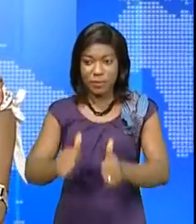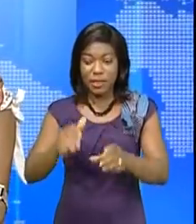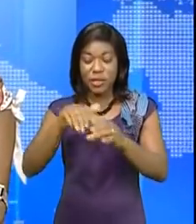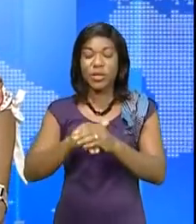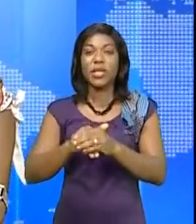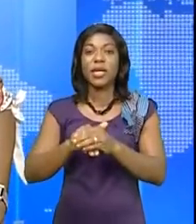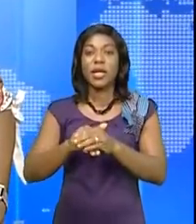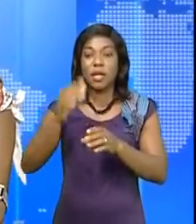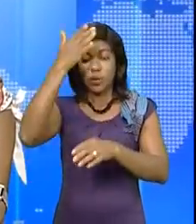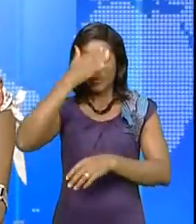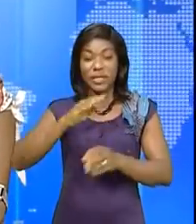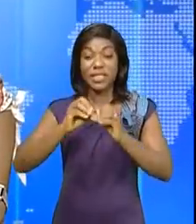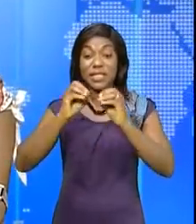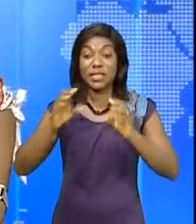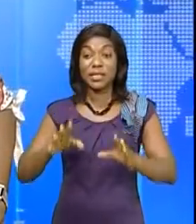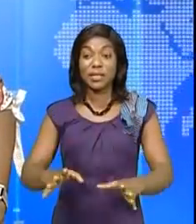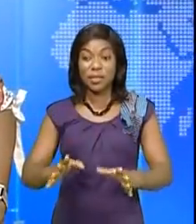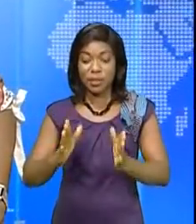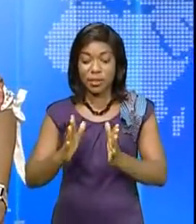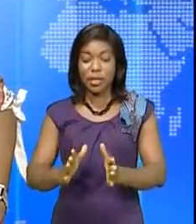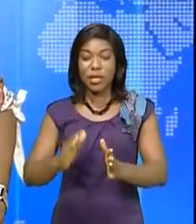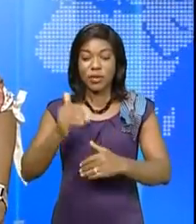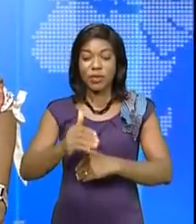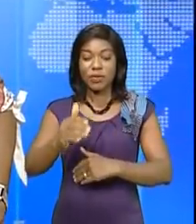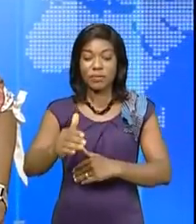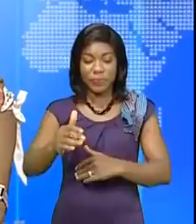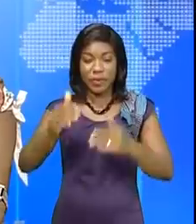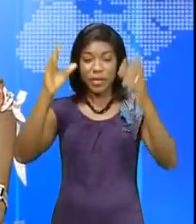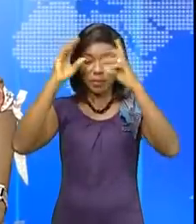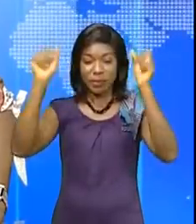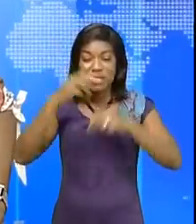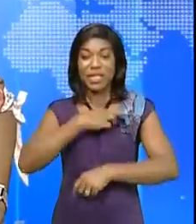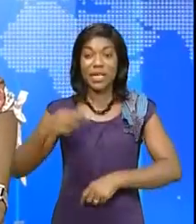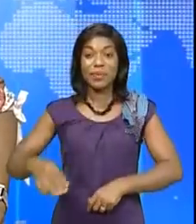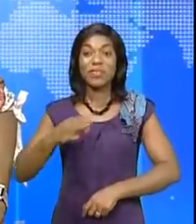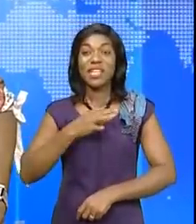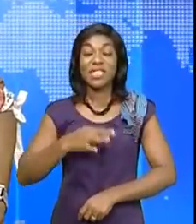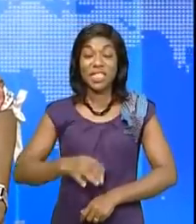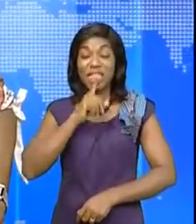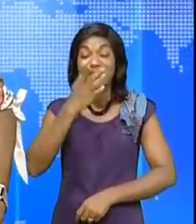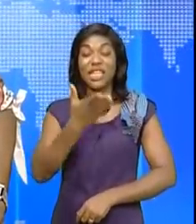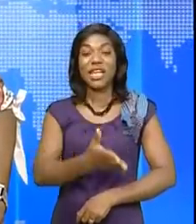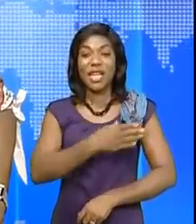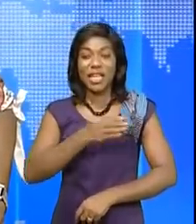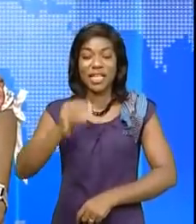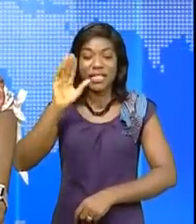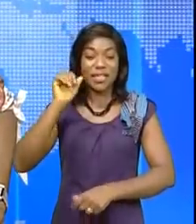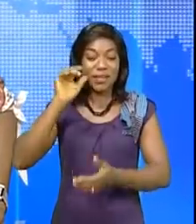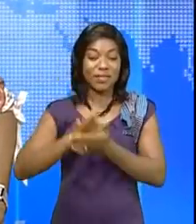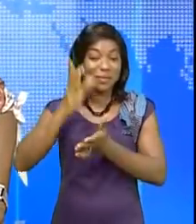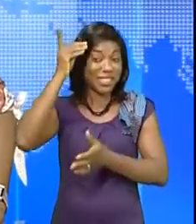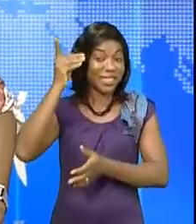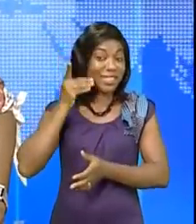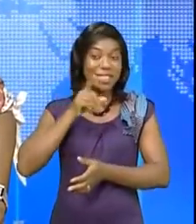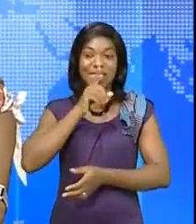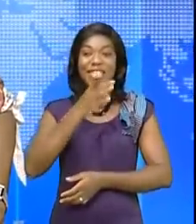les installations de l'hôpital du Saint-Conteneur, en présence du président de la République, Félix-Antoine Tshiseke Chilombo, et de son épouse, Denise